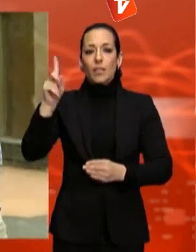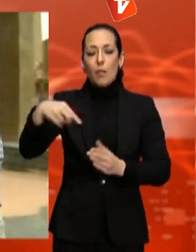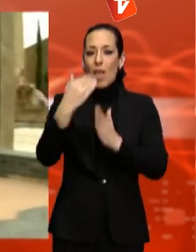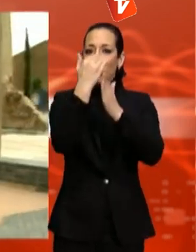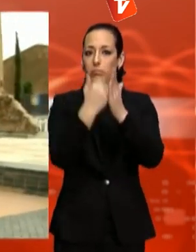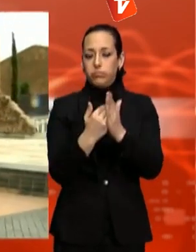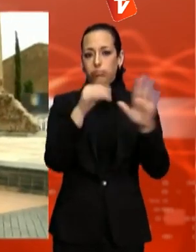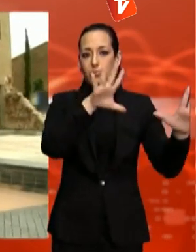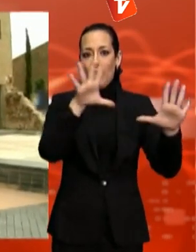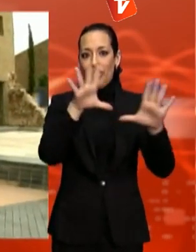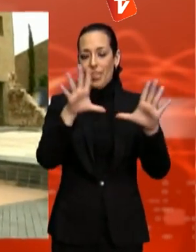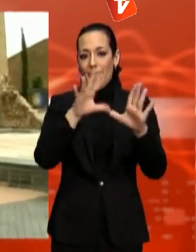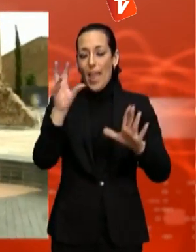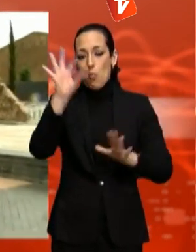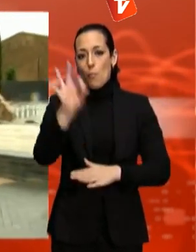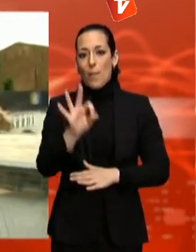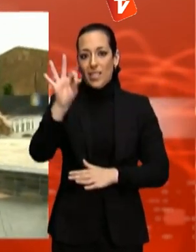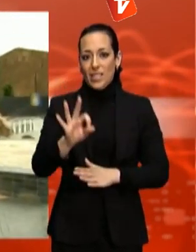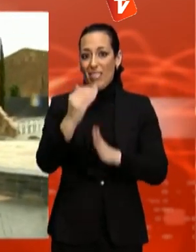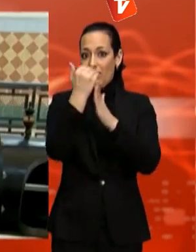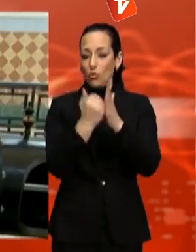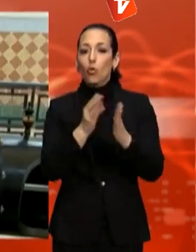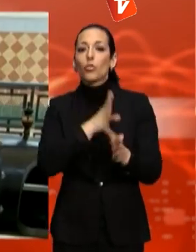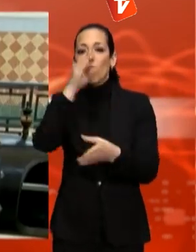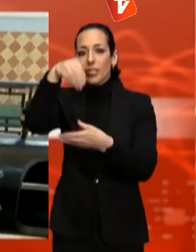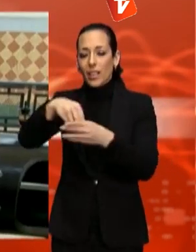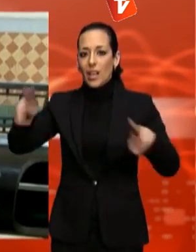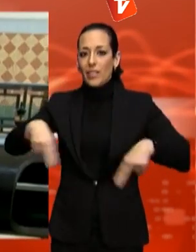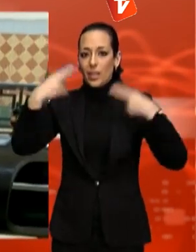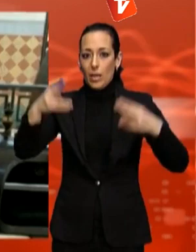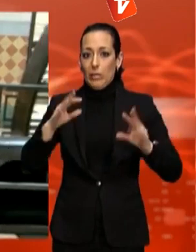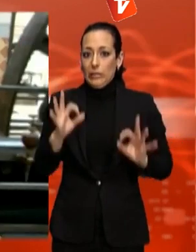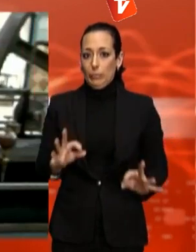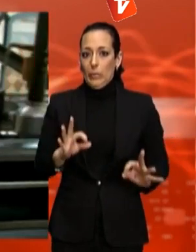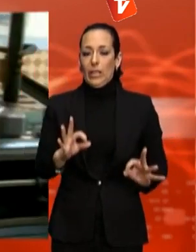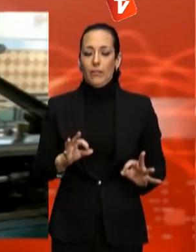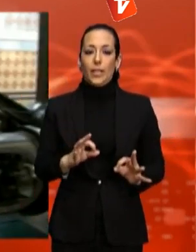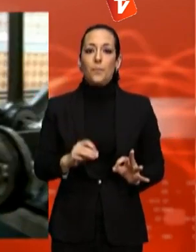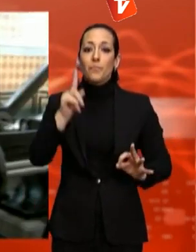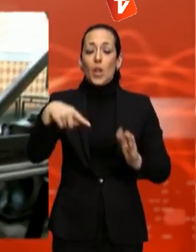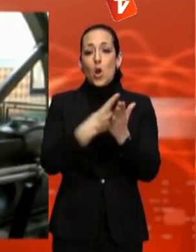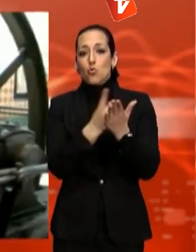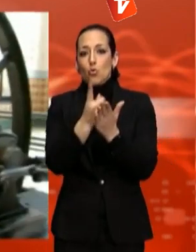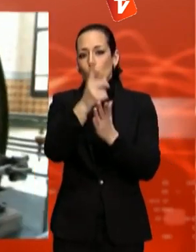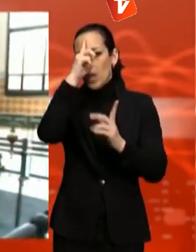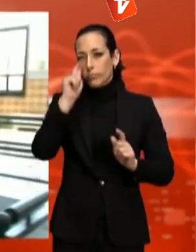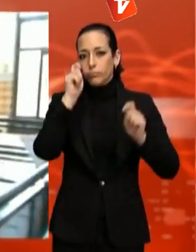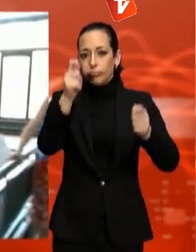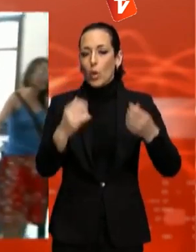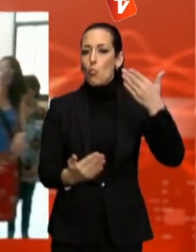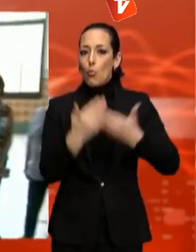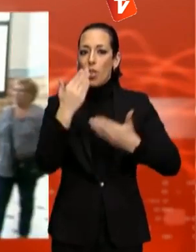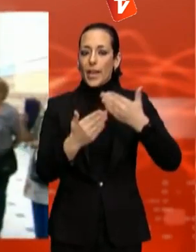descompte en determinats restaurants de la ciutat. La segona ruta regular és el modernisme industrial amb els cinc sentits,